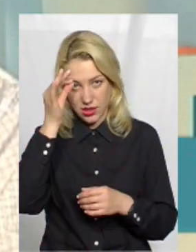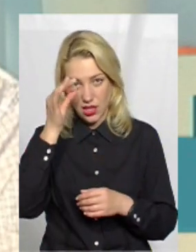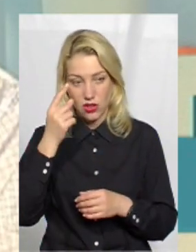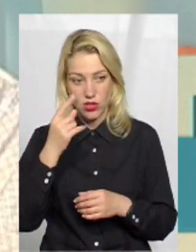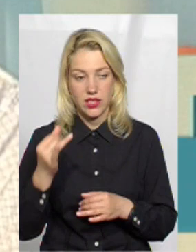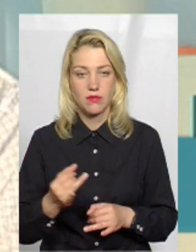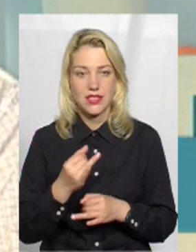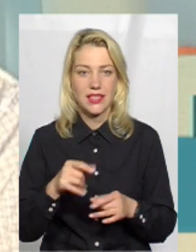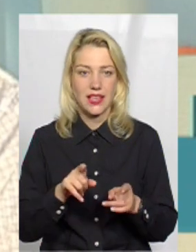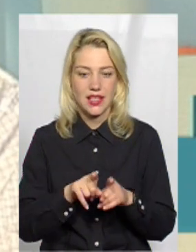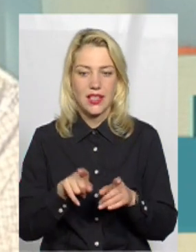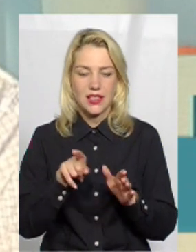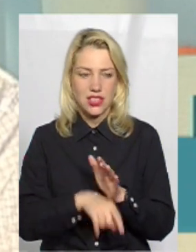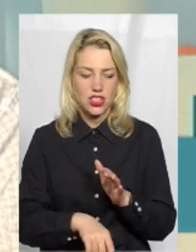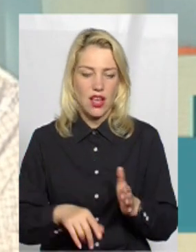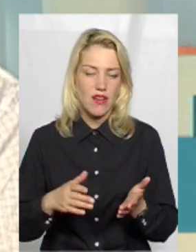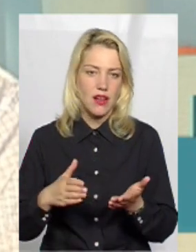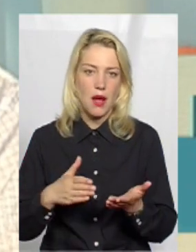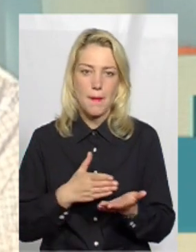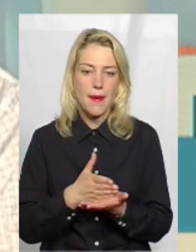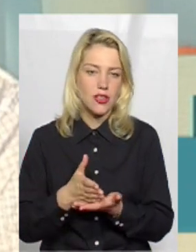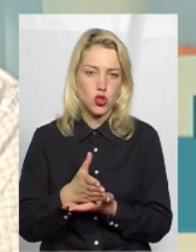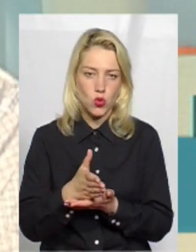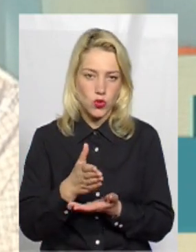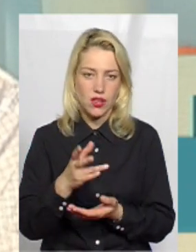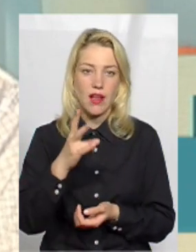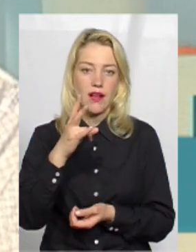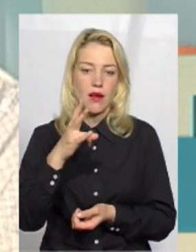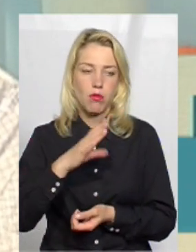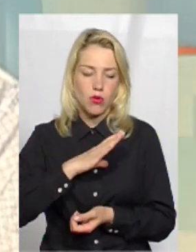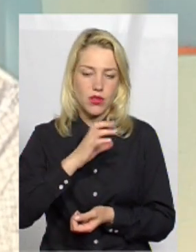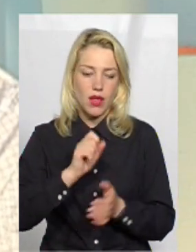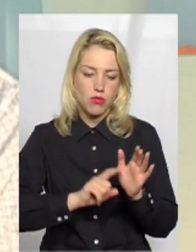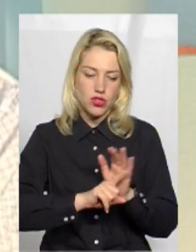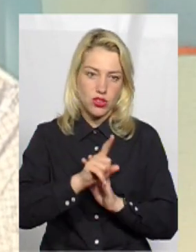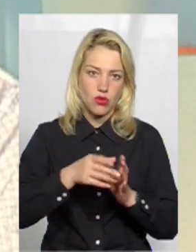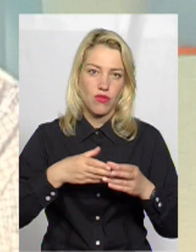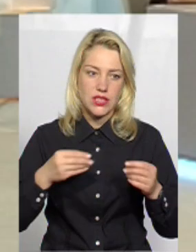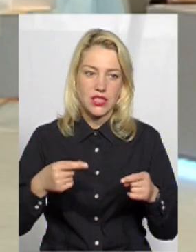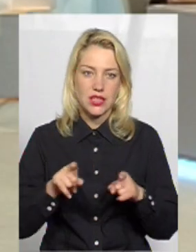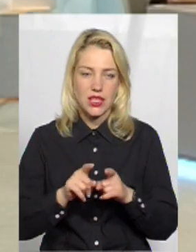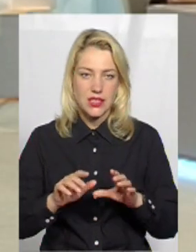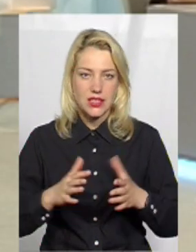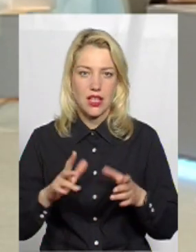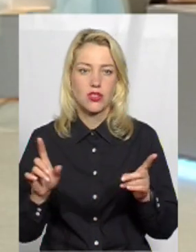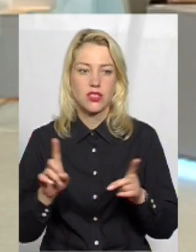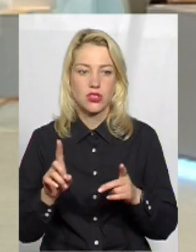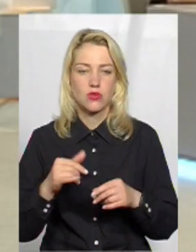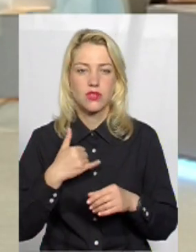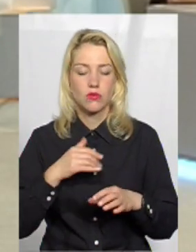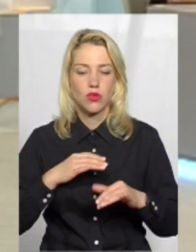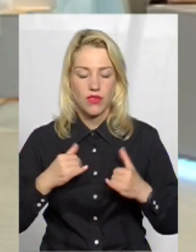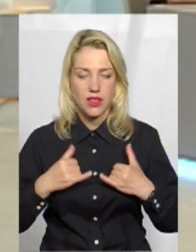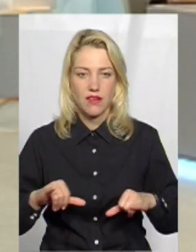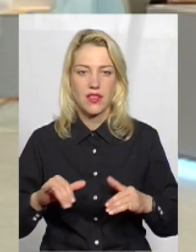одним із таких дешевих дуже маршрутів було ось на початку весни, так сталося, в нас був